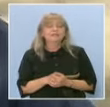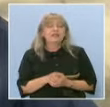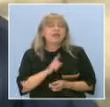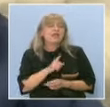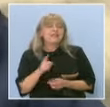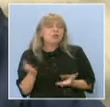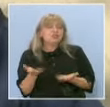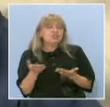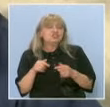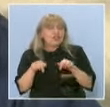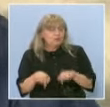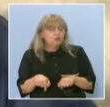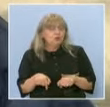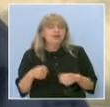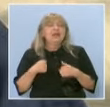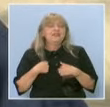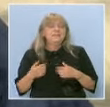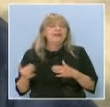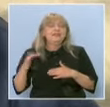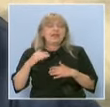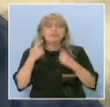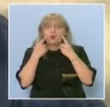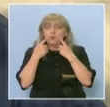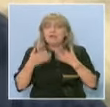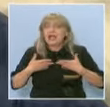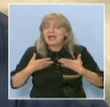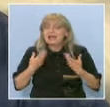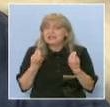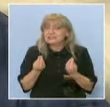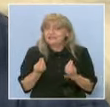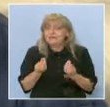някои неща тук и на мен най-много ме впечатляват